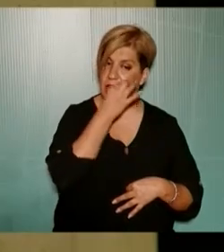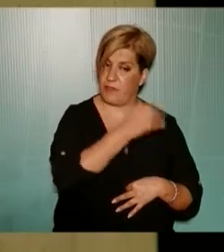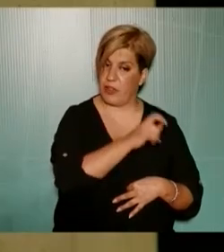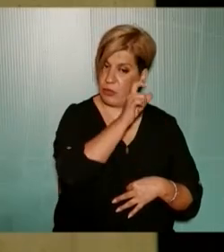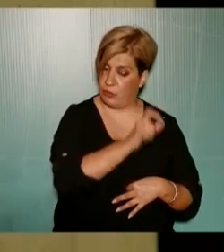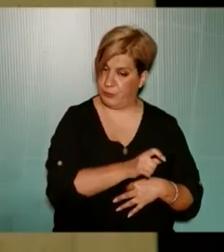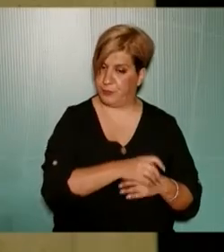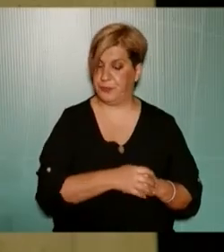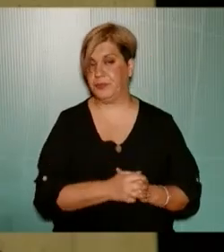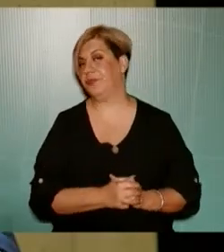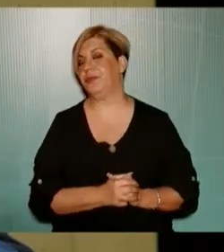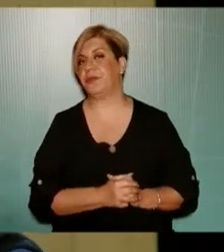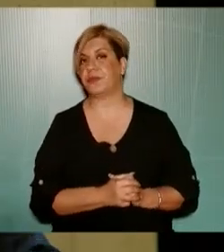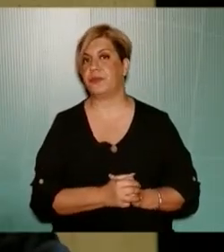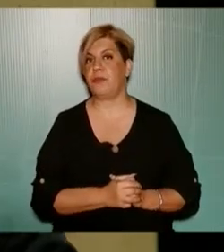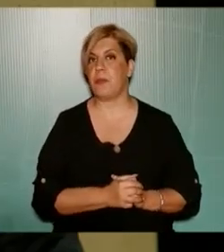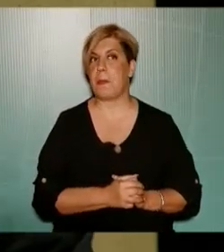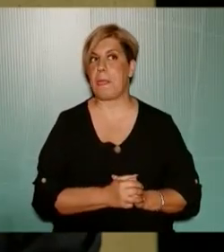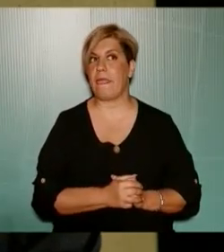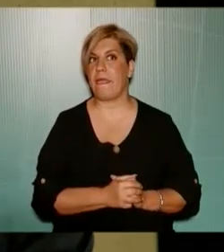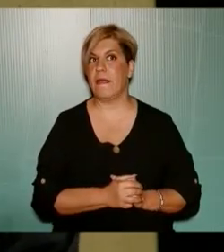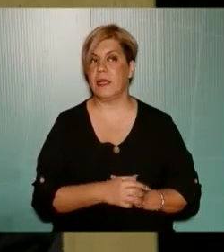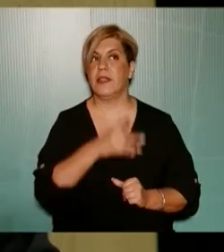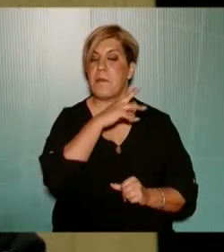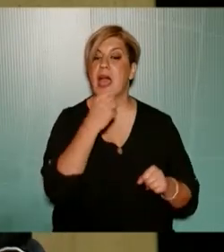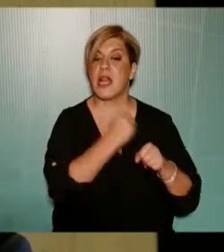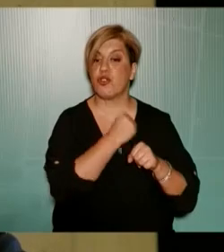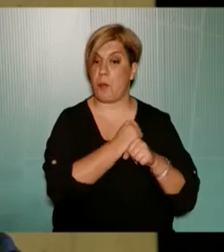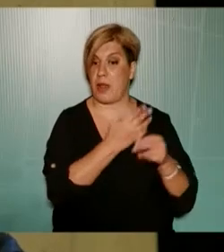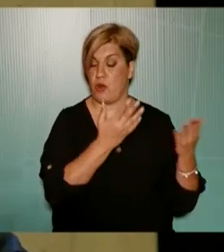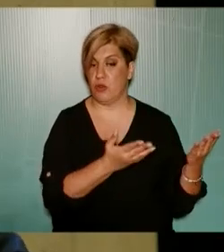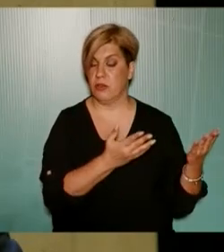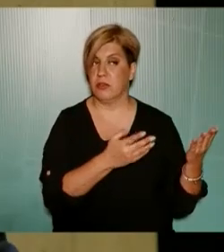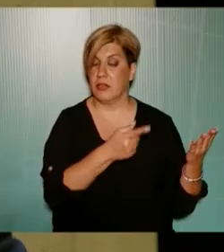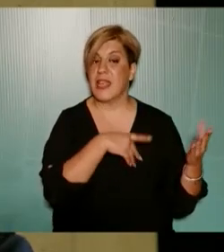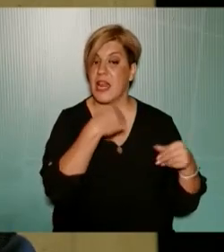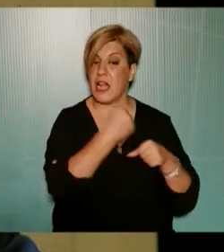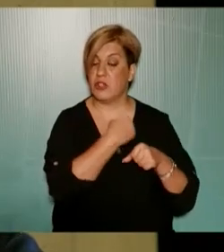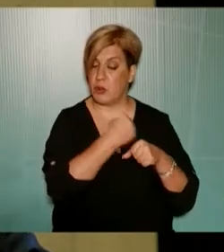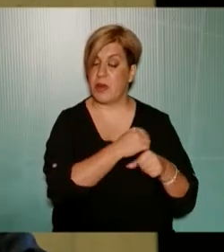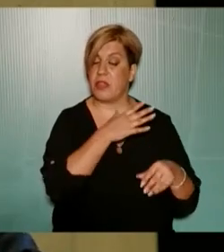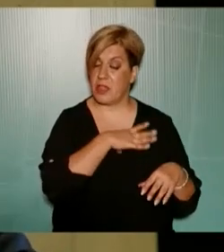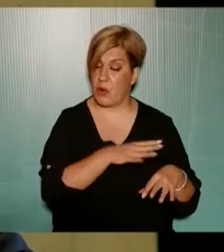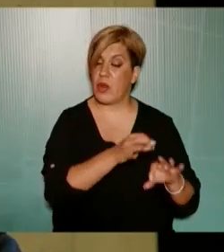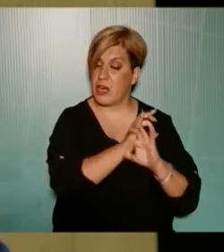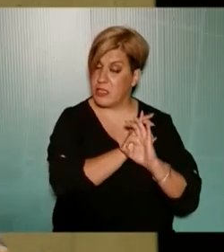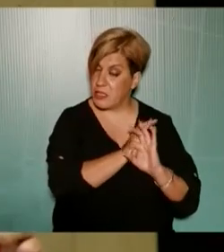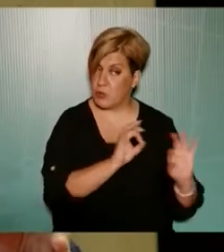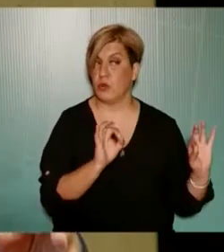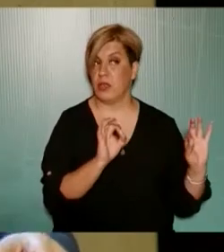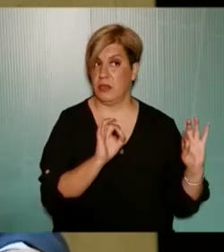στο θέμα των εργαζομένων οι εργαζόμενοι θέλω να είναι σίγουροι